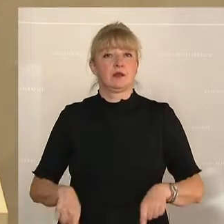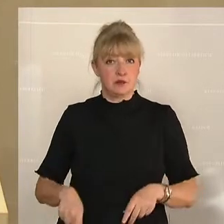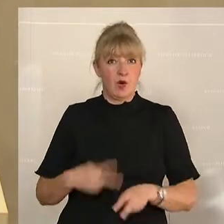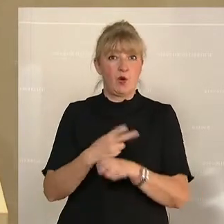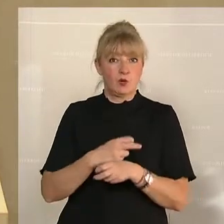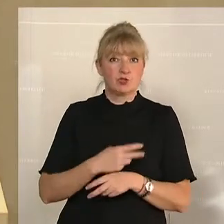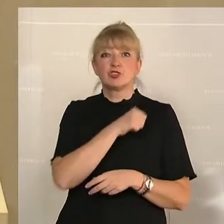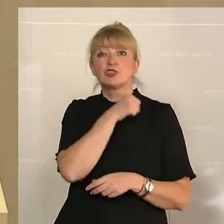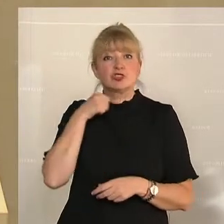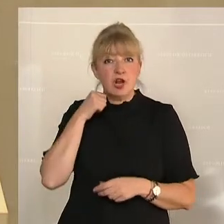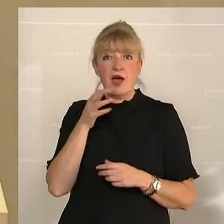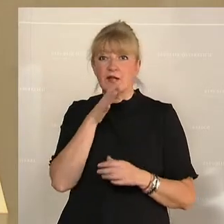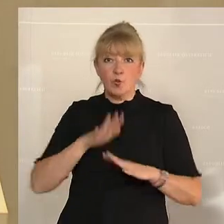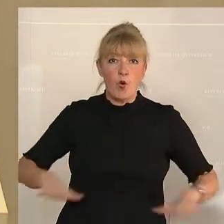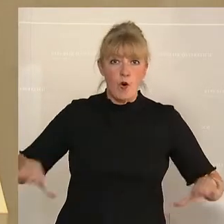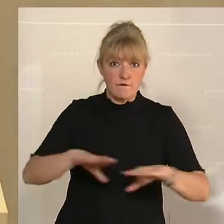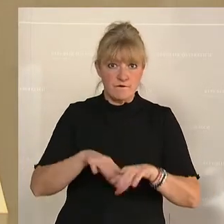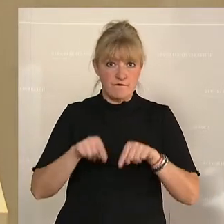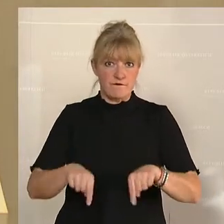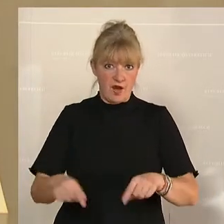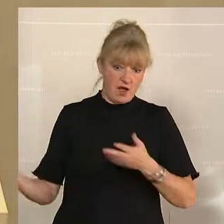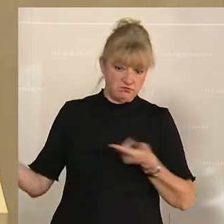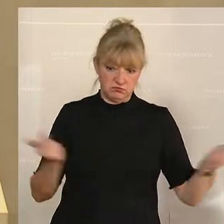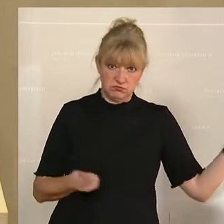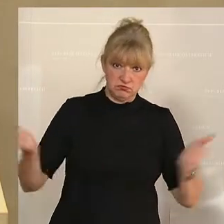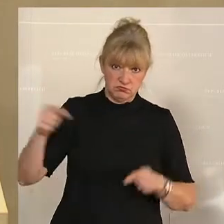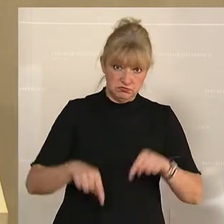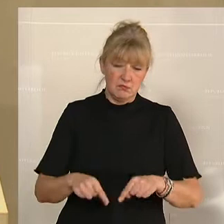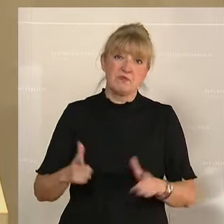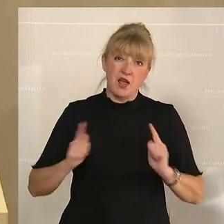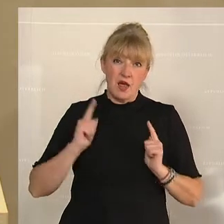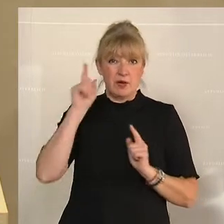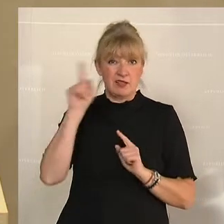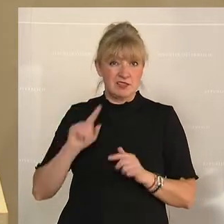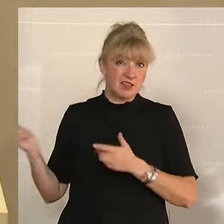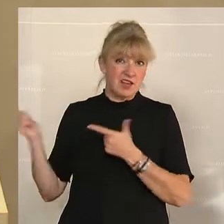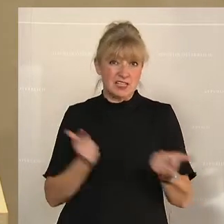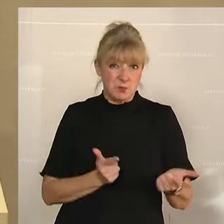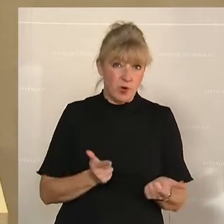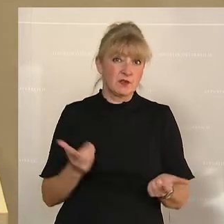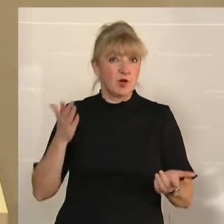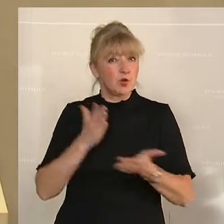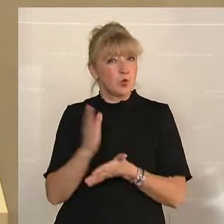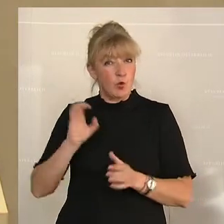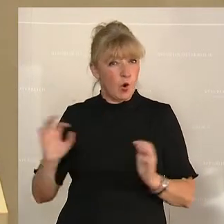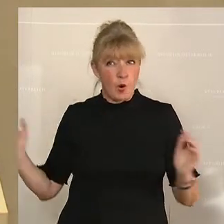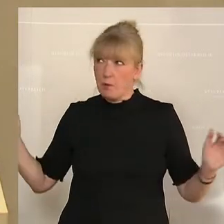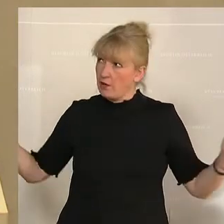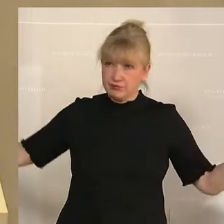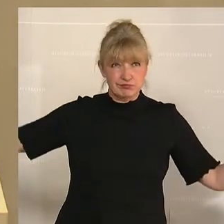Schlachthöfen geschlachtet zu werden. Also Lebendtiertransport quer durch Europa.